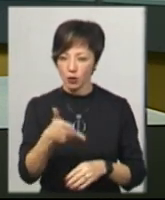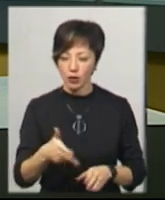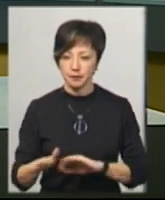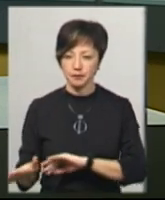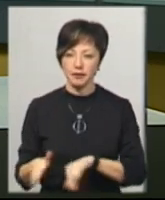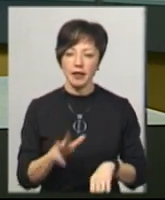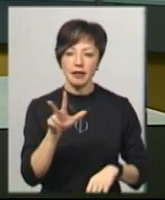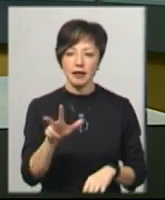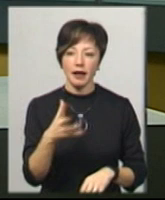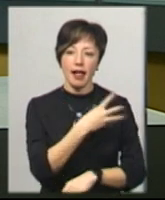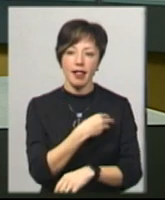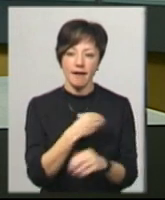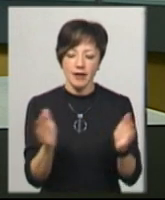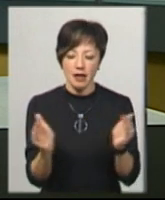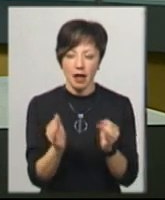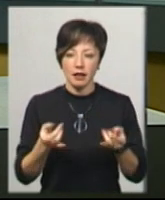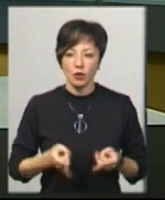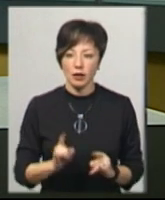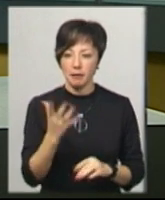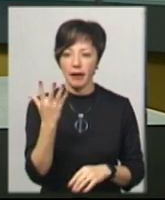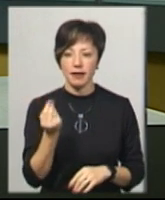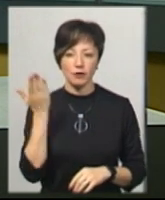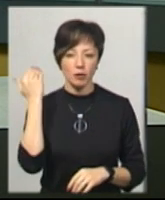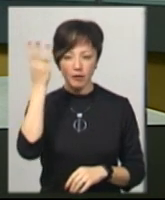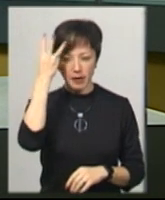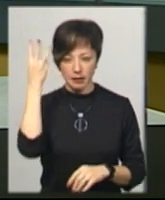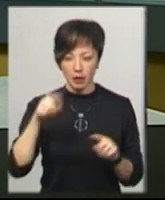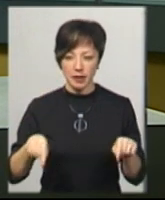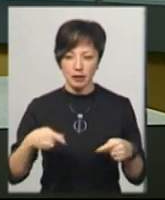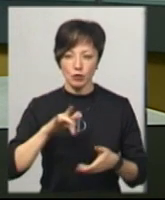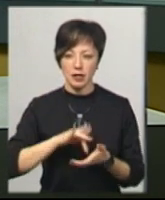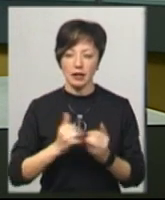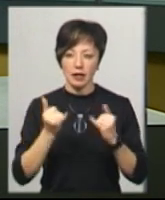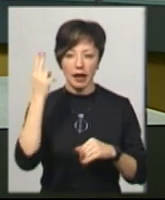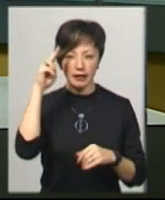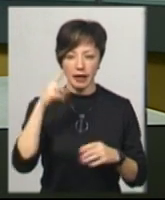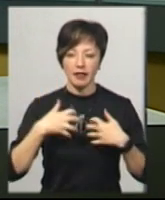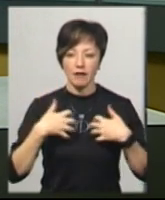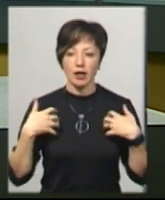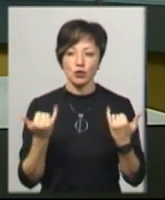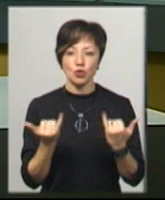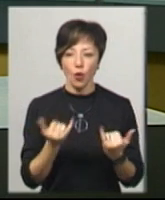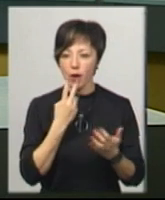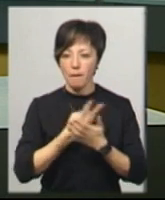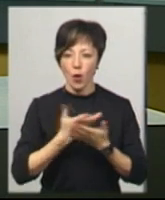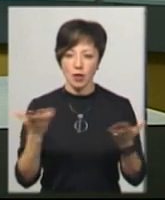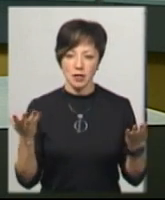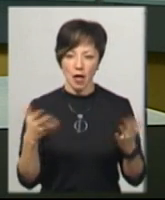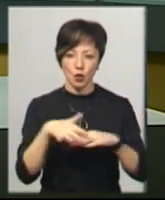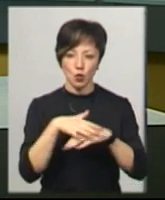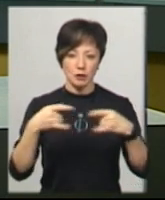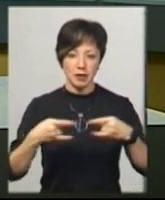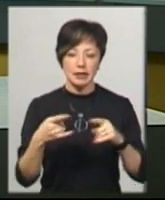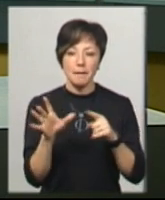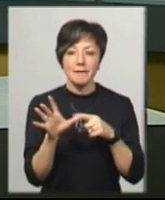Троє ливенят народилося п'ять днів тому у Хмельницькому у реабілітаційному центрі для диких тварин. Сьогодні їх показали Суспільному. Це п